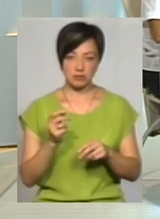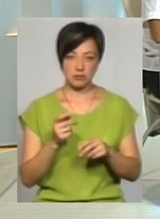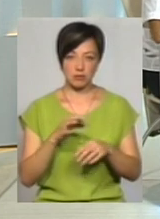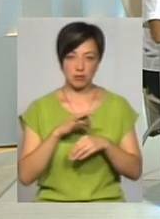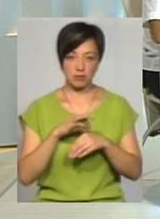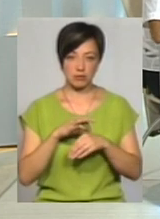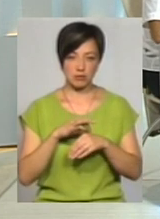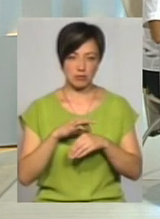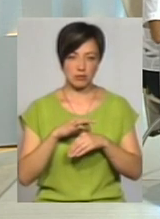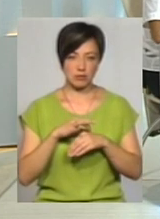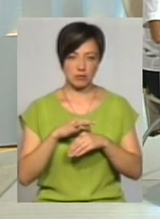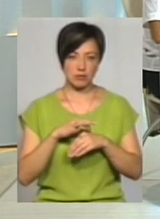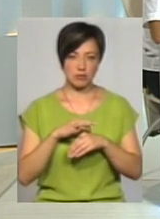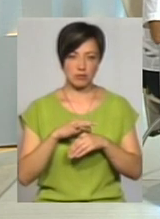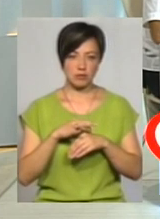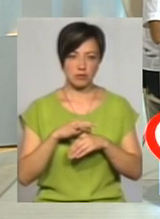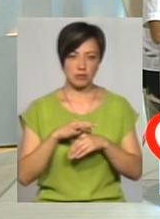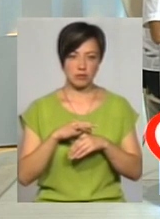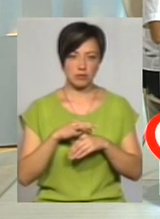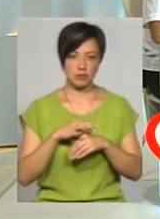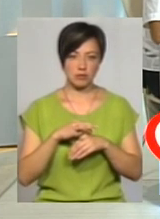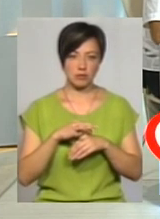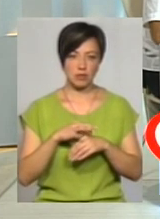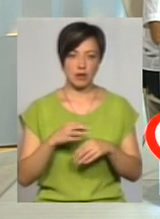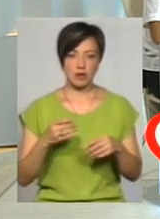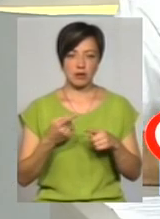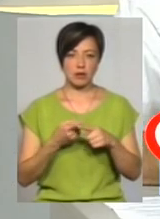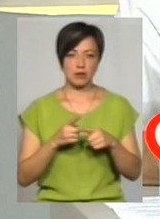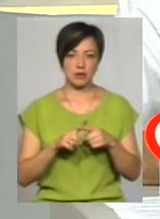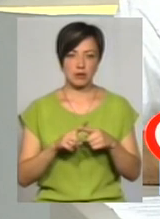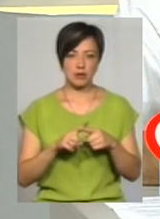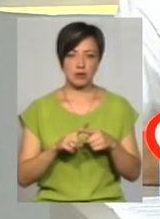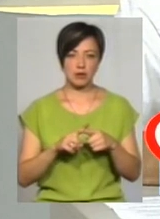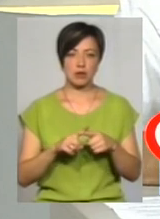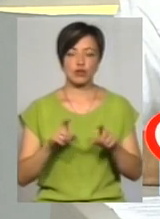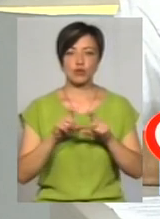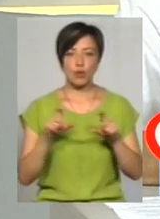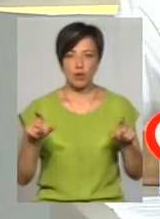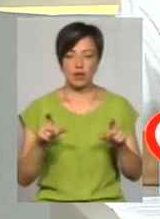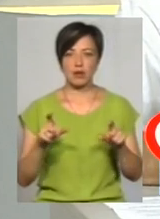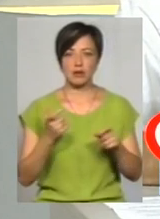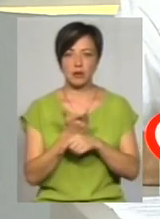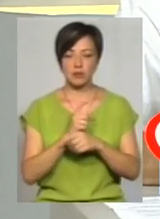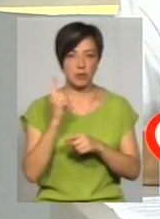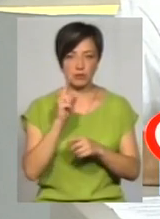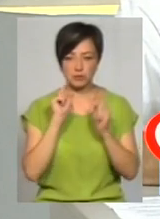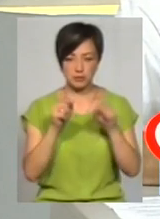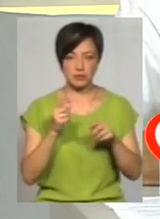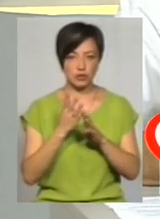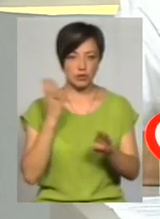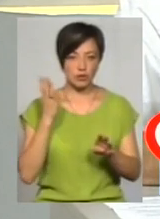погодні умови будуть не відповідати тим, яким ми хотіли. Буреві, тощові шквали – це найбільше дається. В першу чергу ми